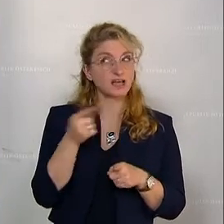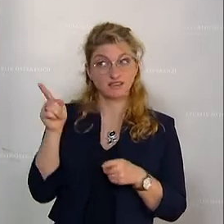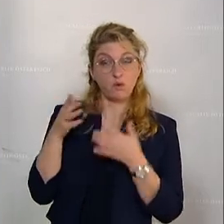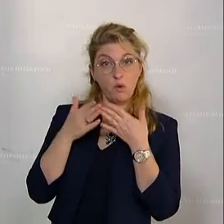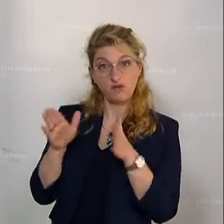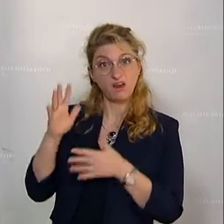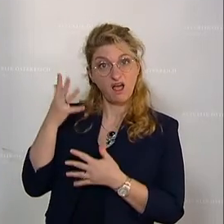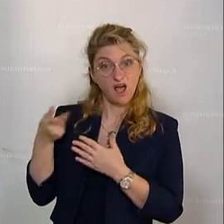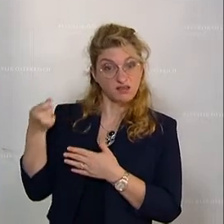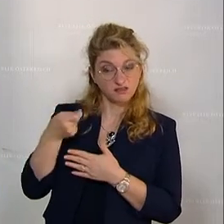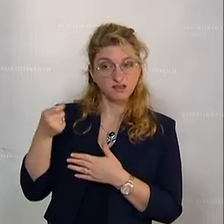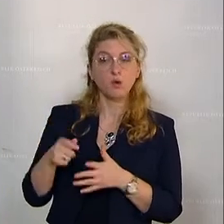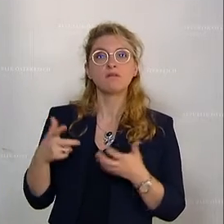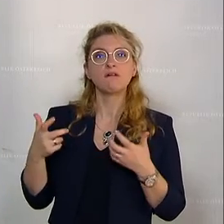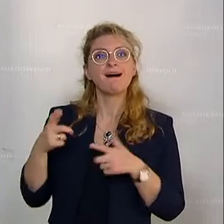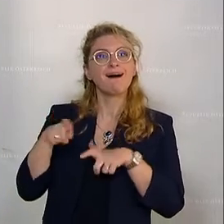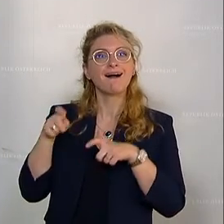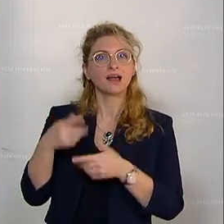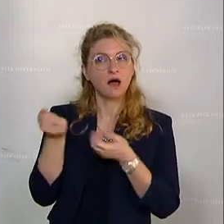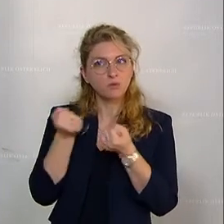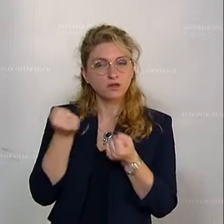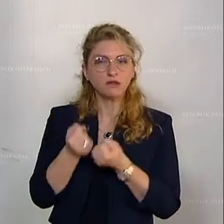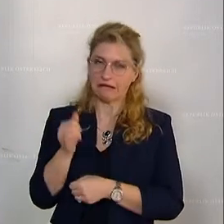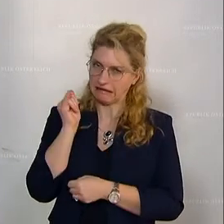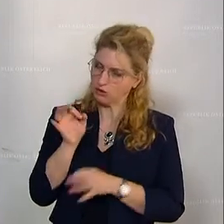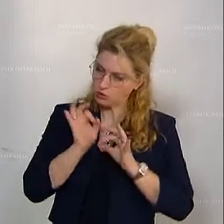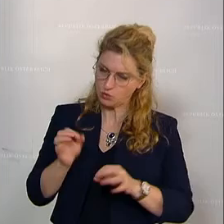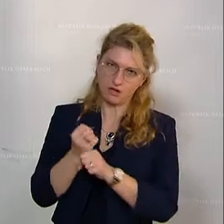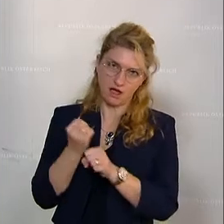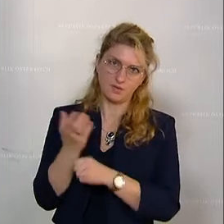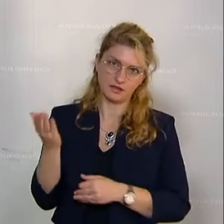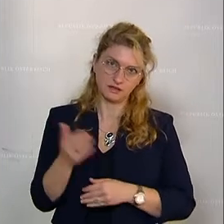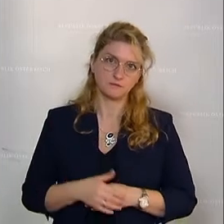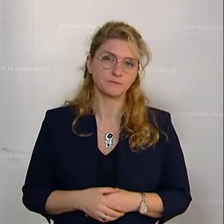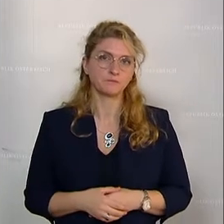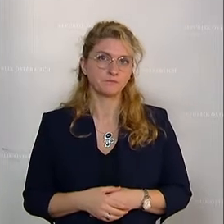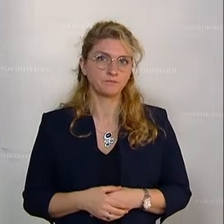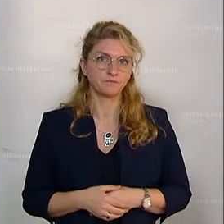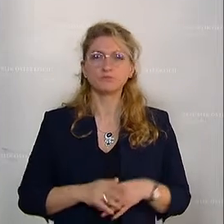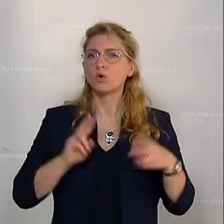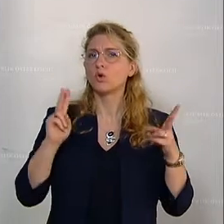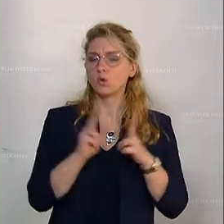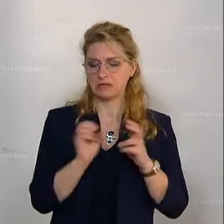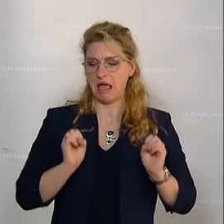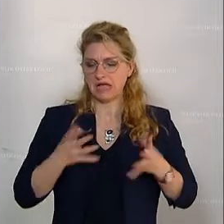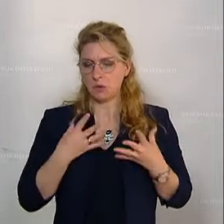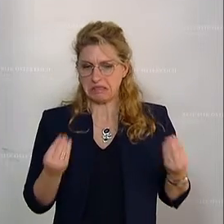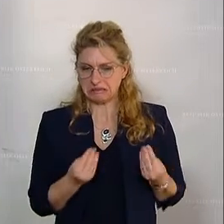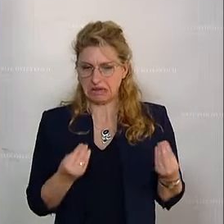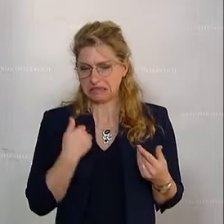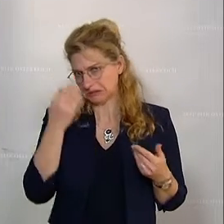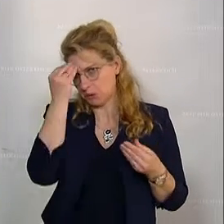und die Agrarpolitik macht hier ihre Hausaufgaben. Ich darf kurz einige aktuelle Dinge kommentieren, was